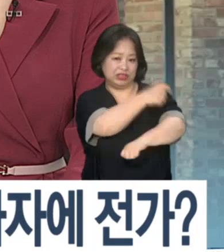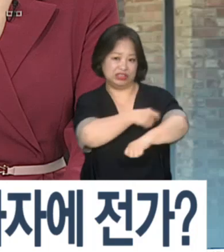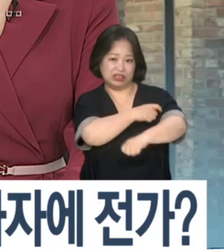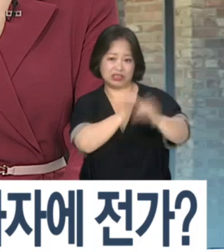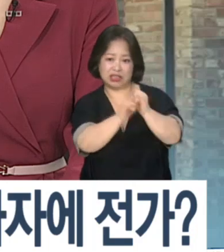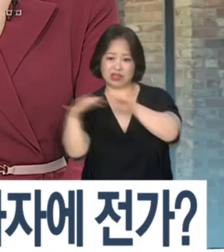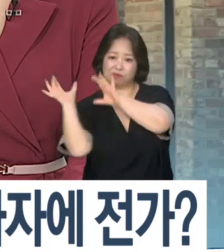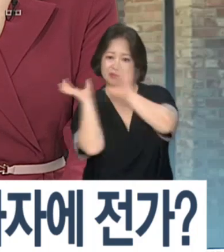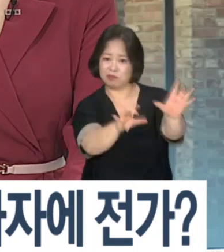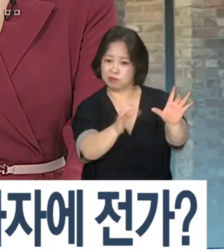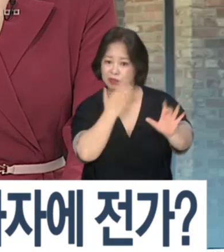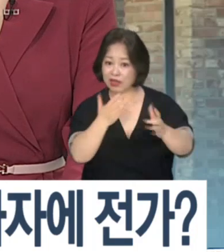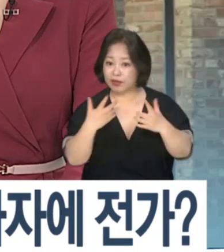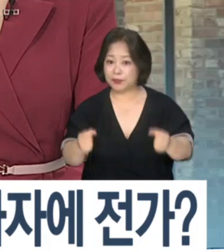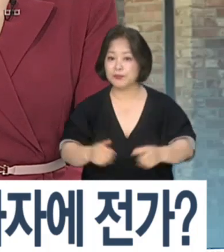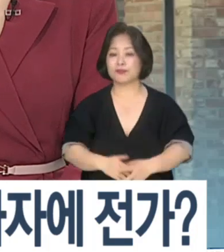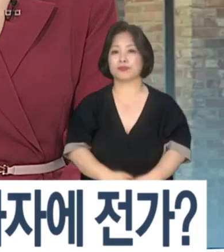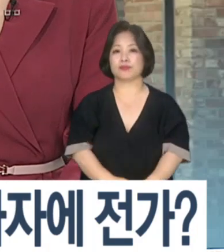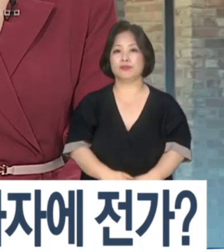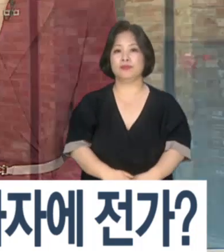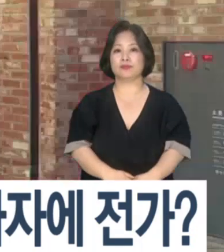비판도 나옵니다. 김동욱 기자입니다.